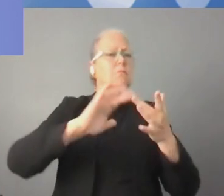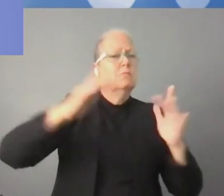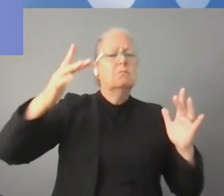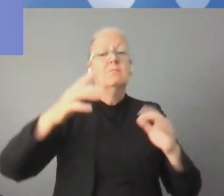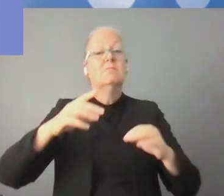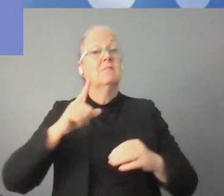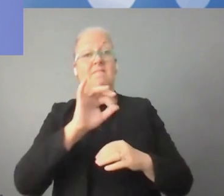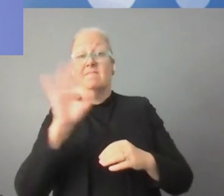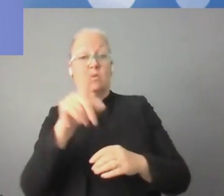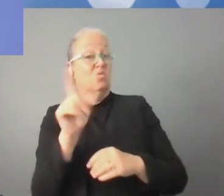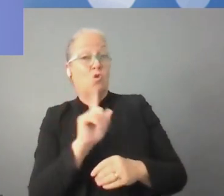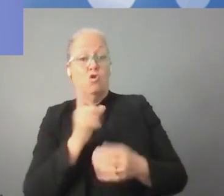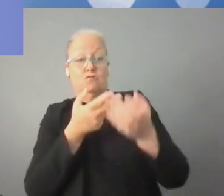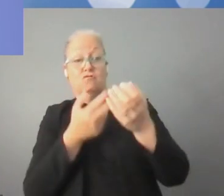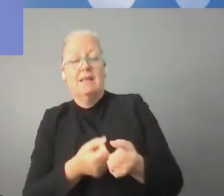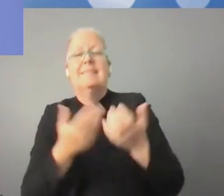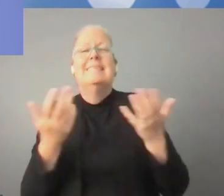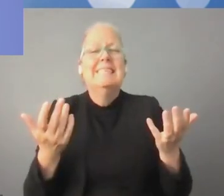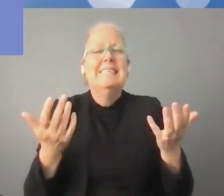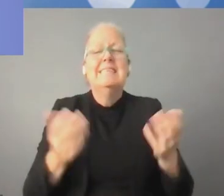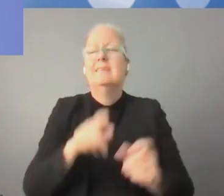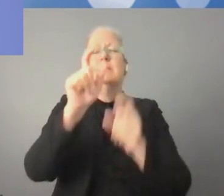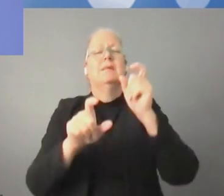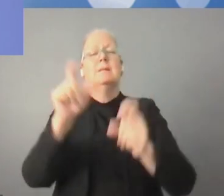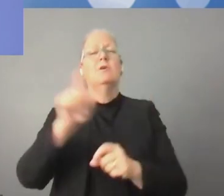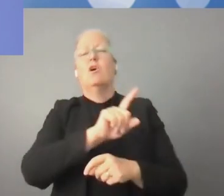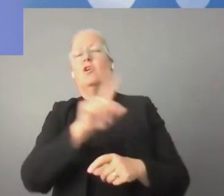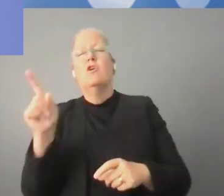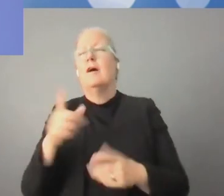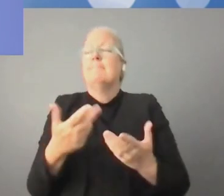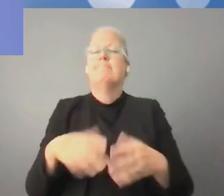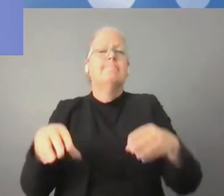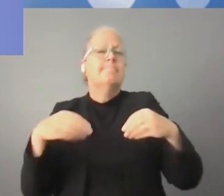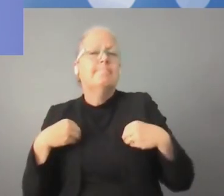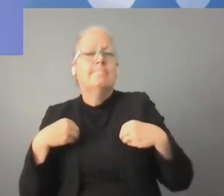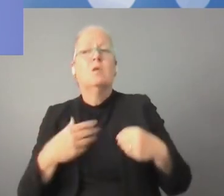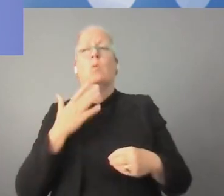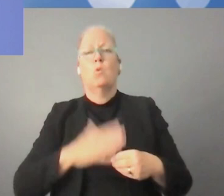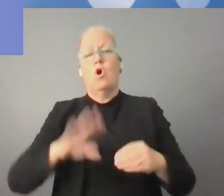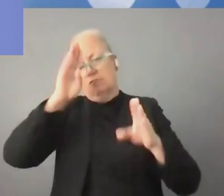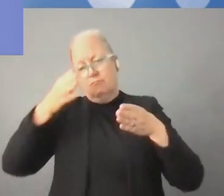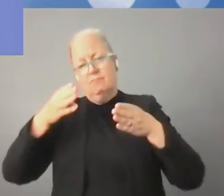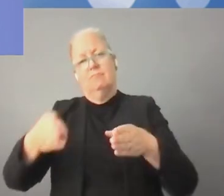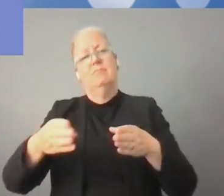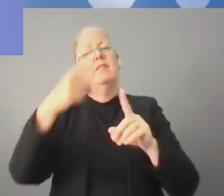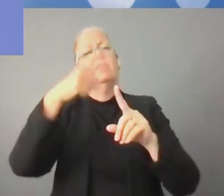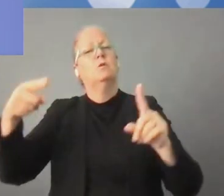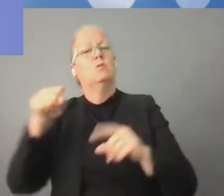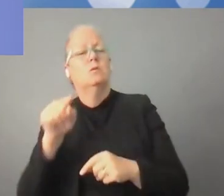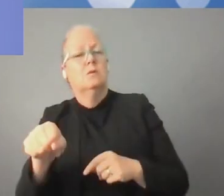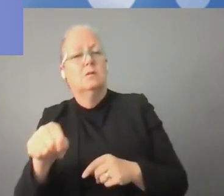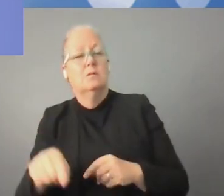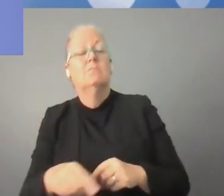الحديثة. ويجب أن يكون هناك ثقة لهذا العالم الرقمي